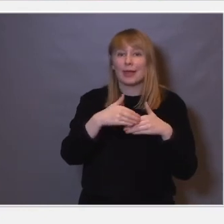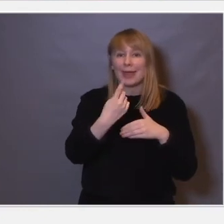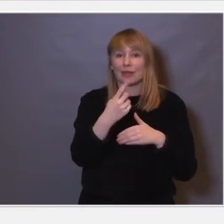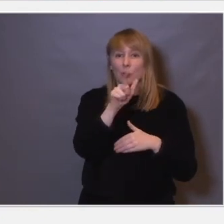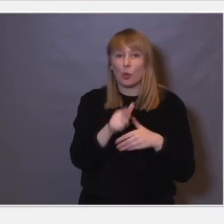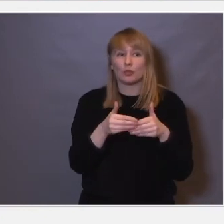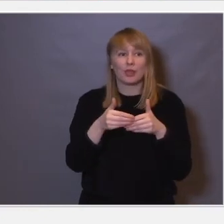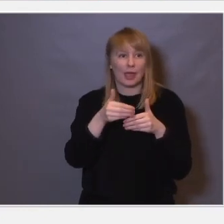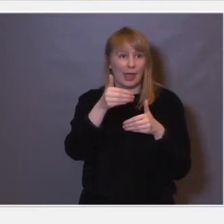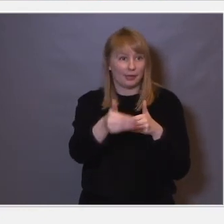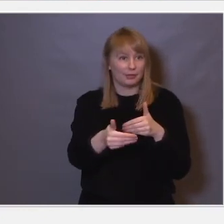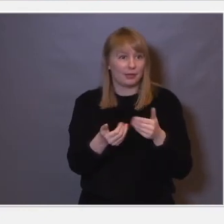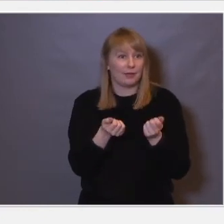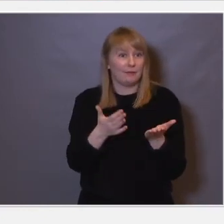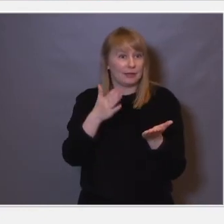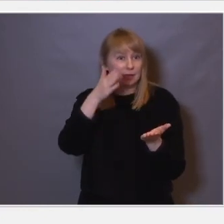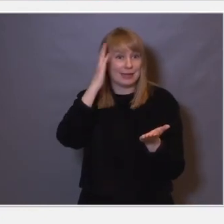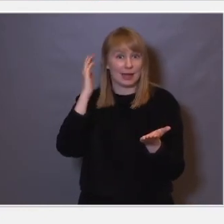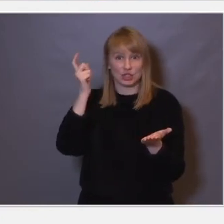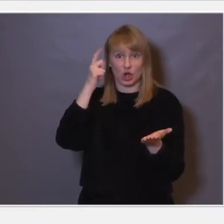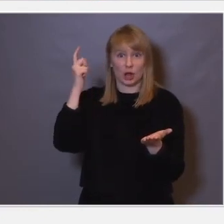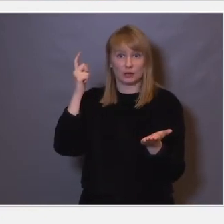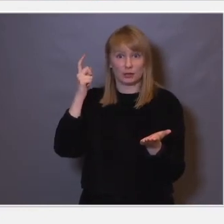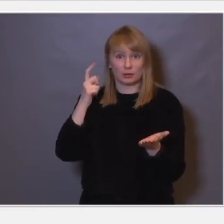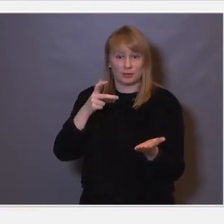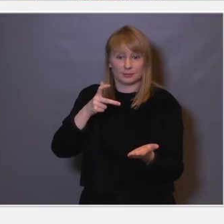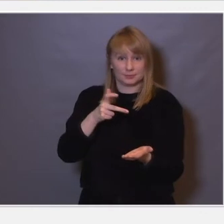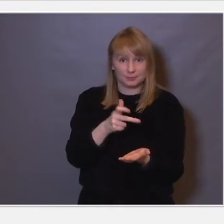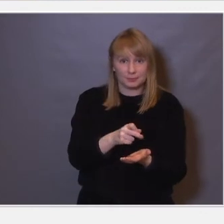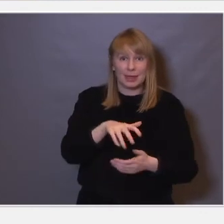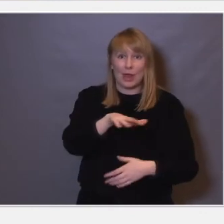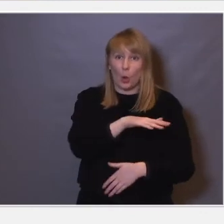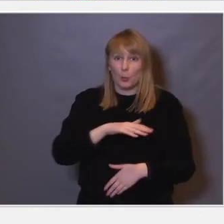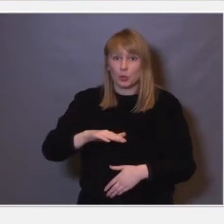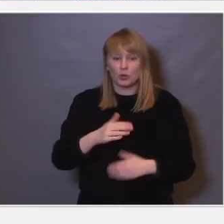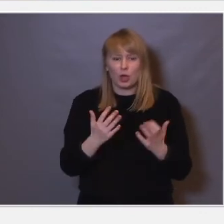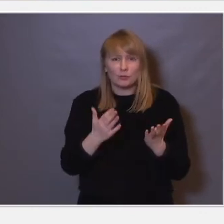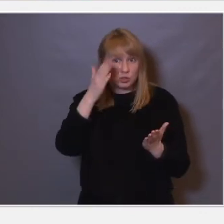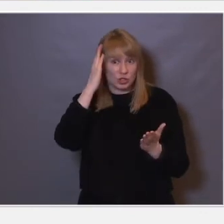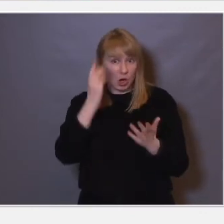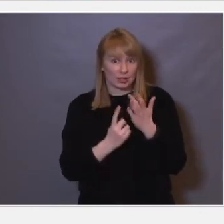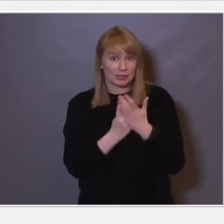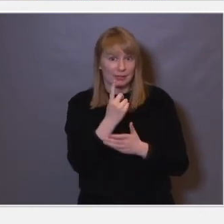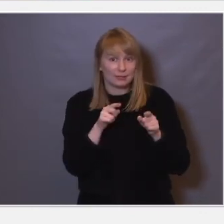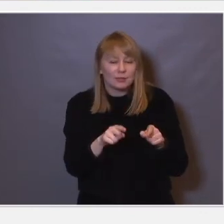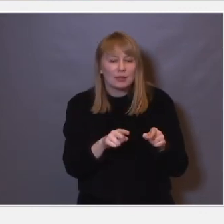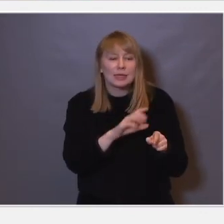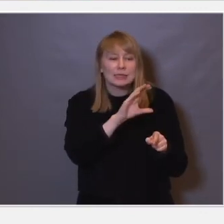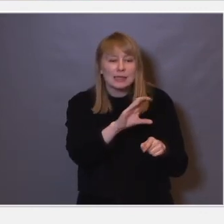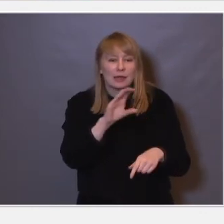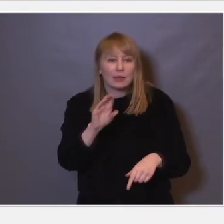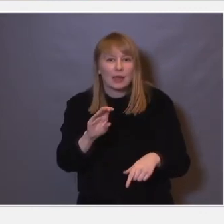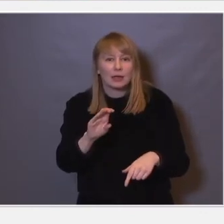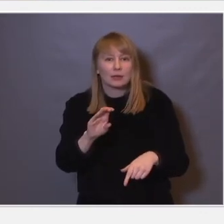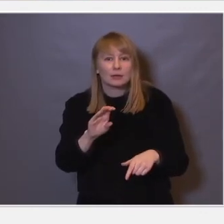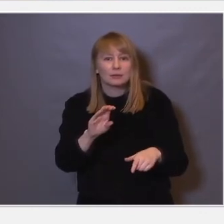fikk hjerneslaget, så de ingiserer stamcellene i det området hvor de hadde slag, så ser du at disse cellene har blitt